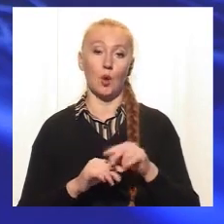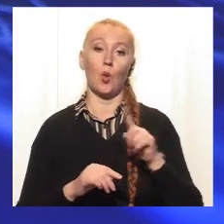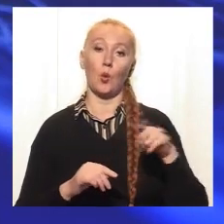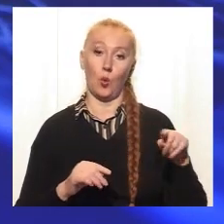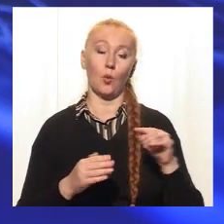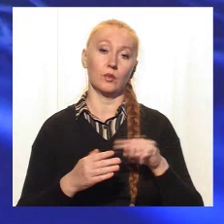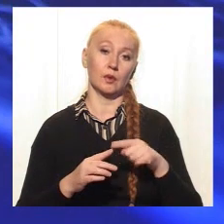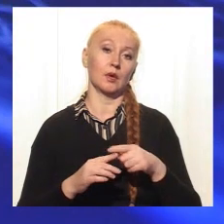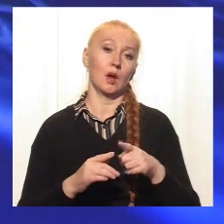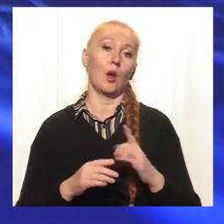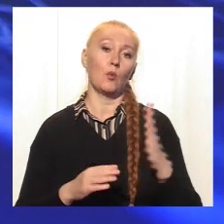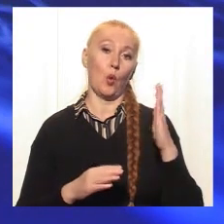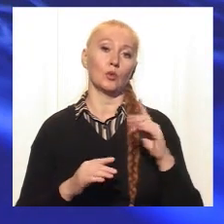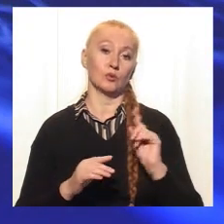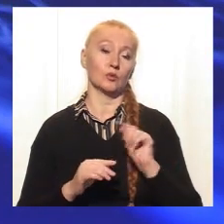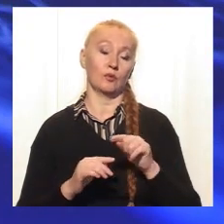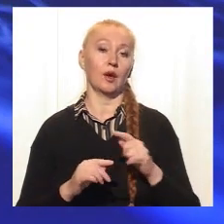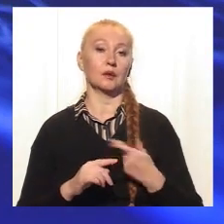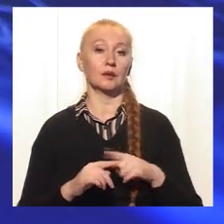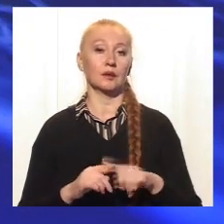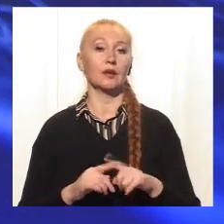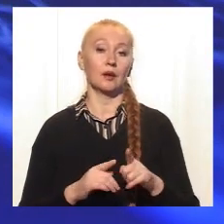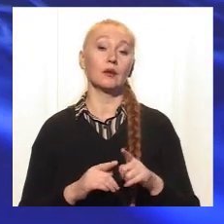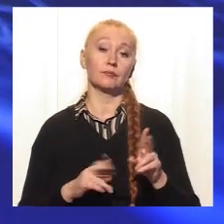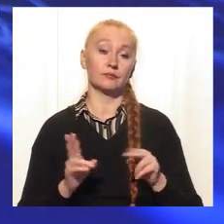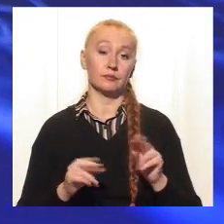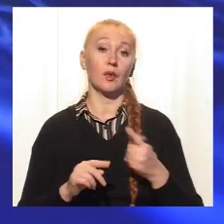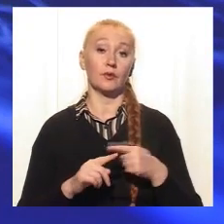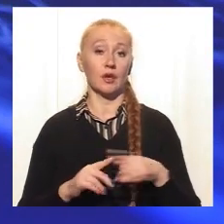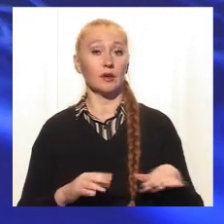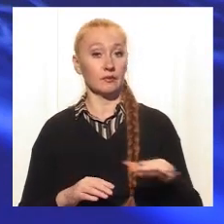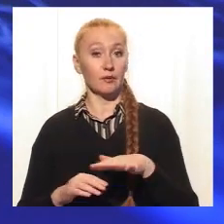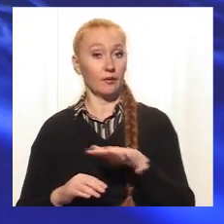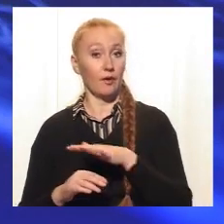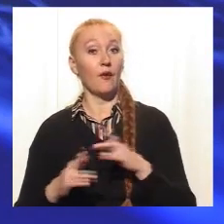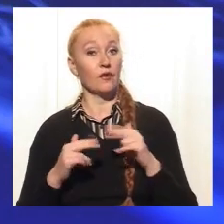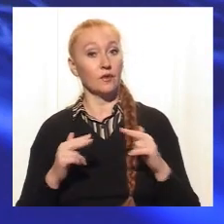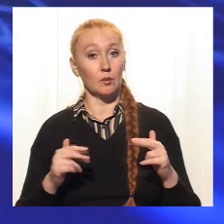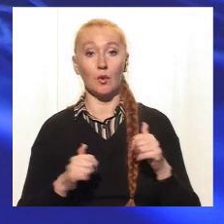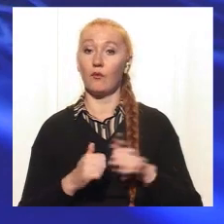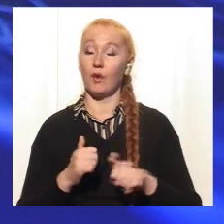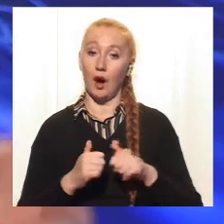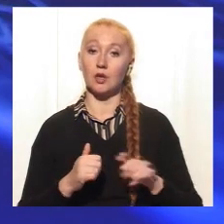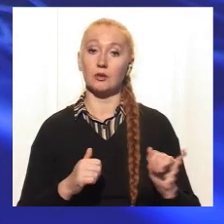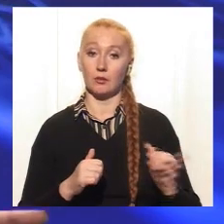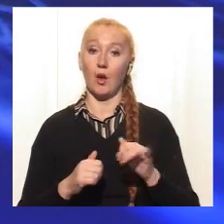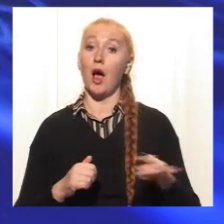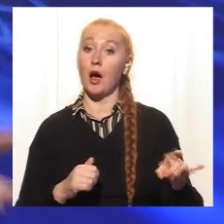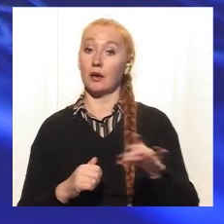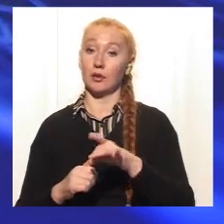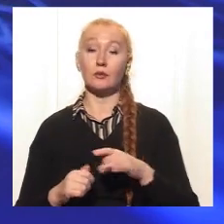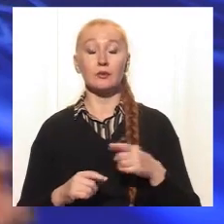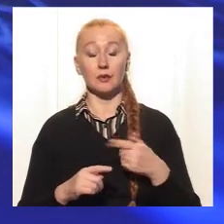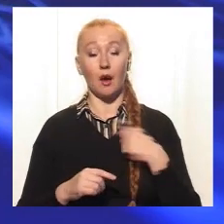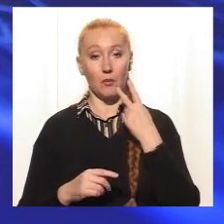номер і проголосувати. І сподіваюся, що таких майданчиків в Дніпрі буде у кожному районі, бо бачу,